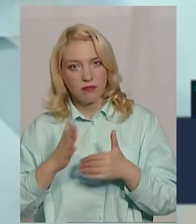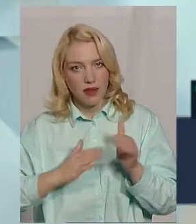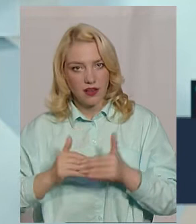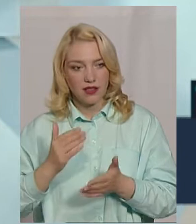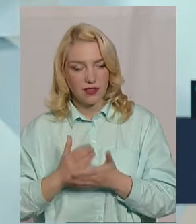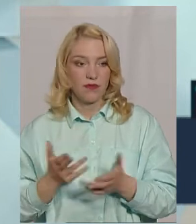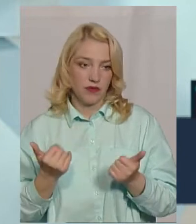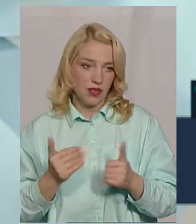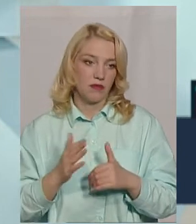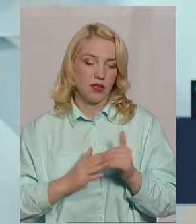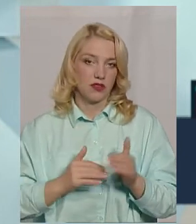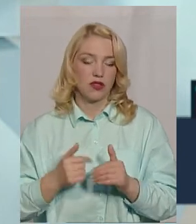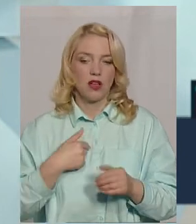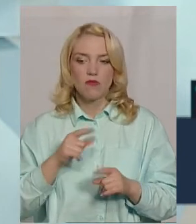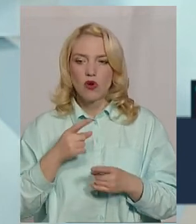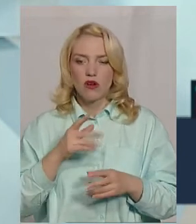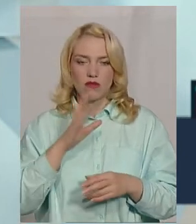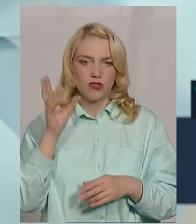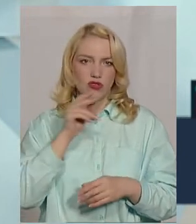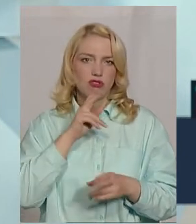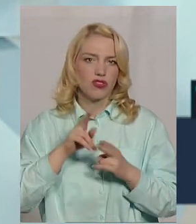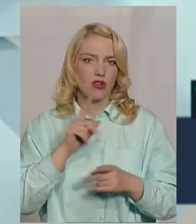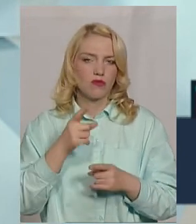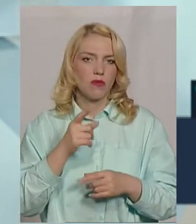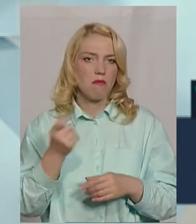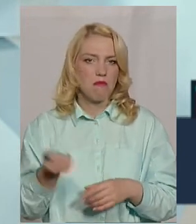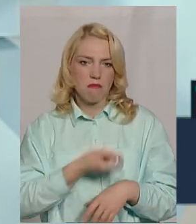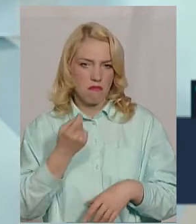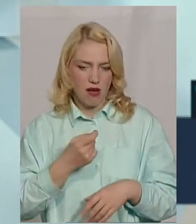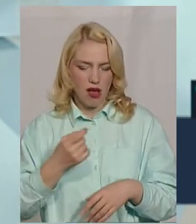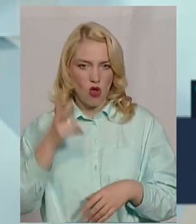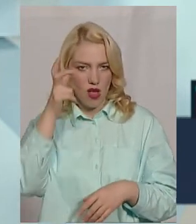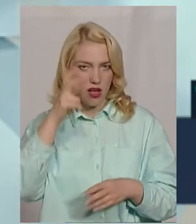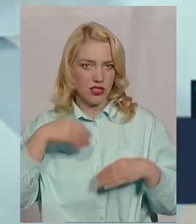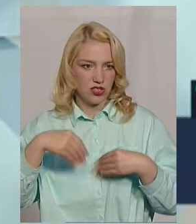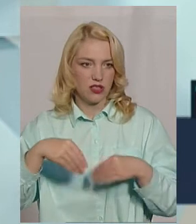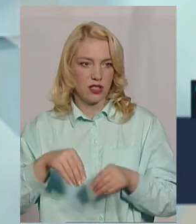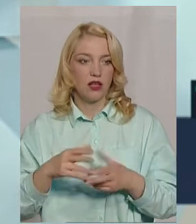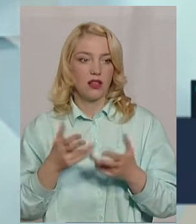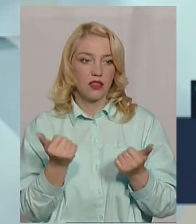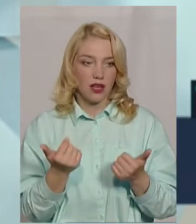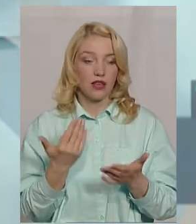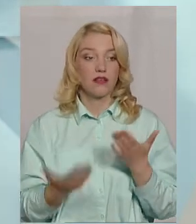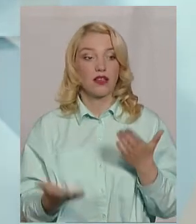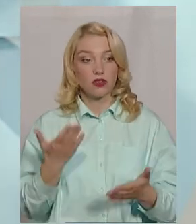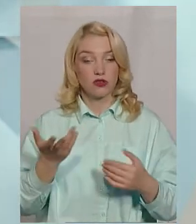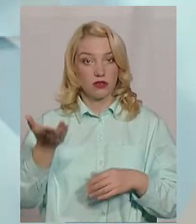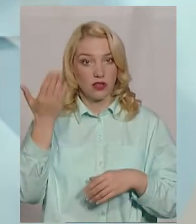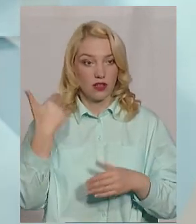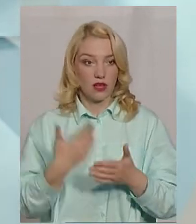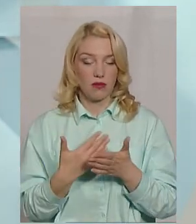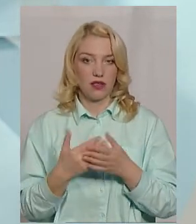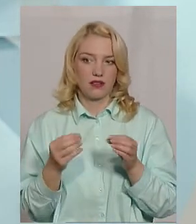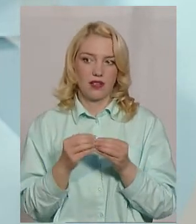Практикується, практикуються. Бо кезічники з року в рік нарікають, що мало. То от на скільки це поширена культура? Гречки, якщо раніше, ну ще,